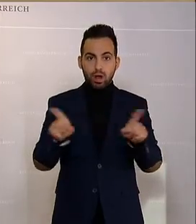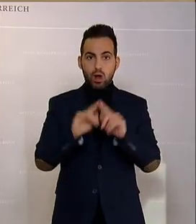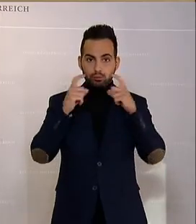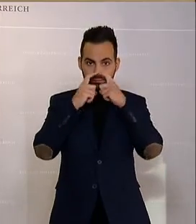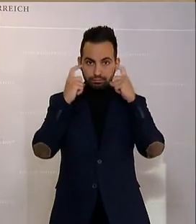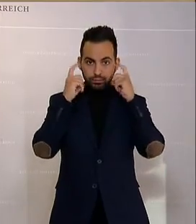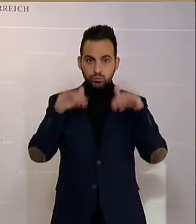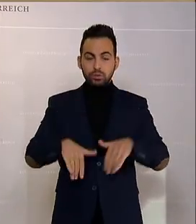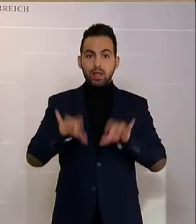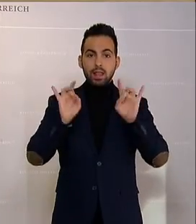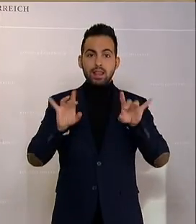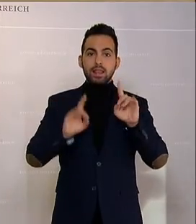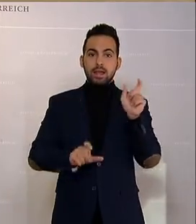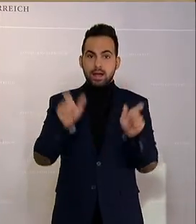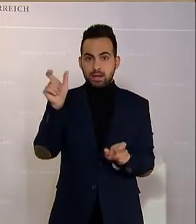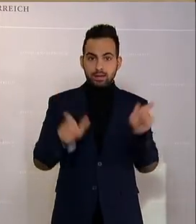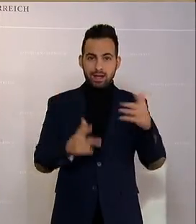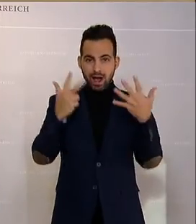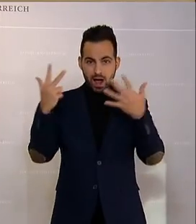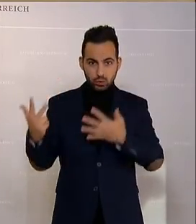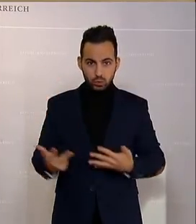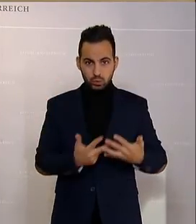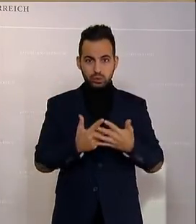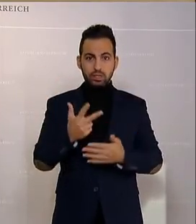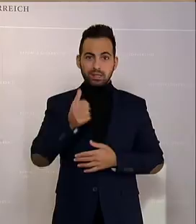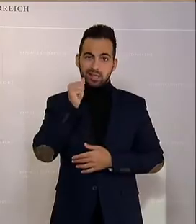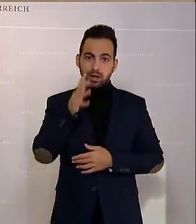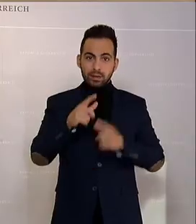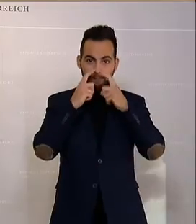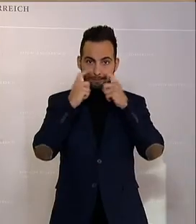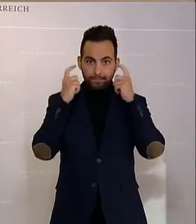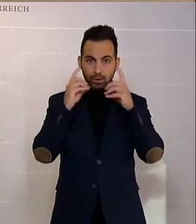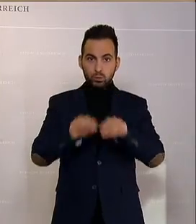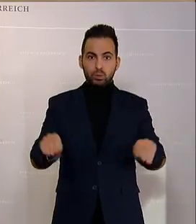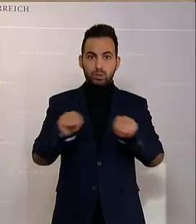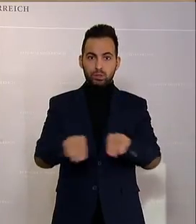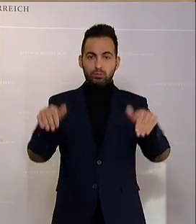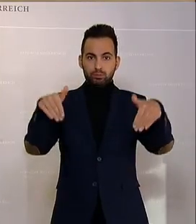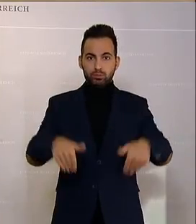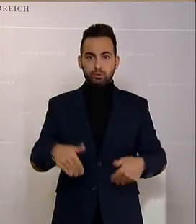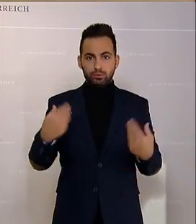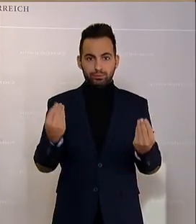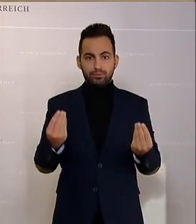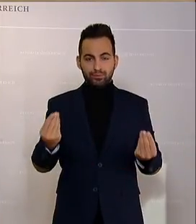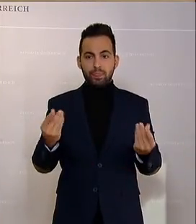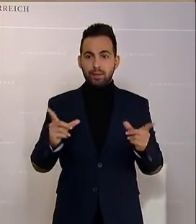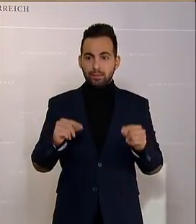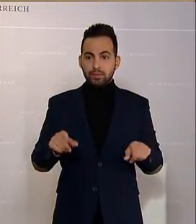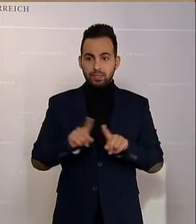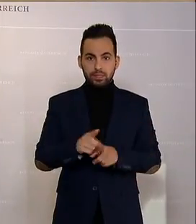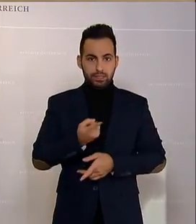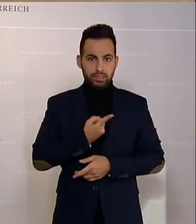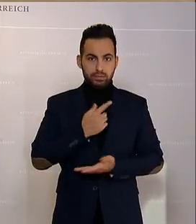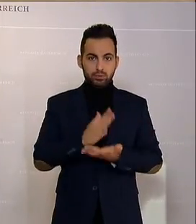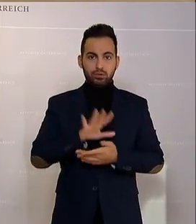dass die Lehrer und Lehrerinnen acht Stunden in der Schule mit einer Maske den Unterricht gestalten müssen. Also ich bin selbst seit